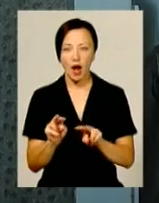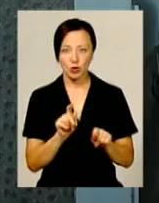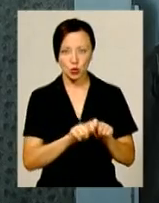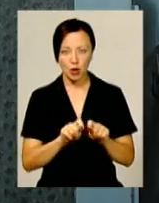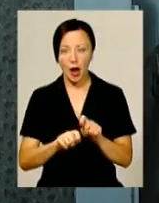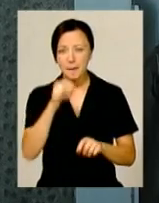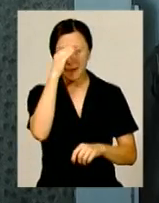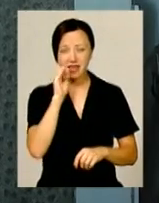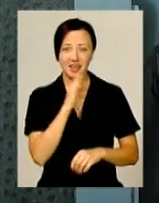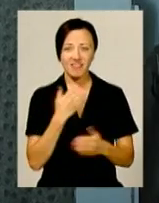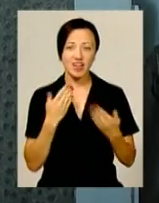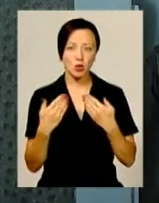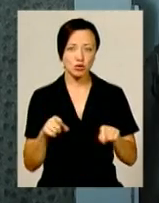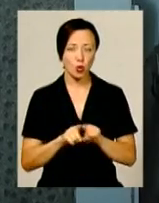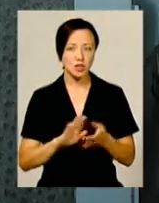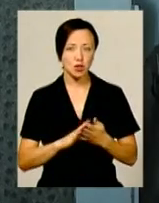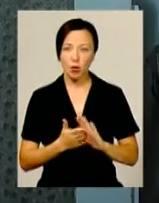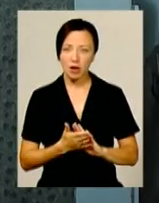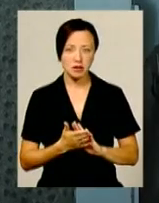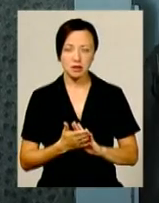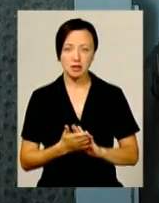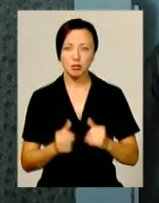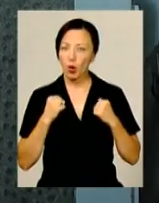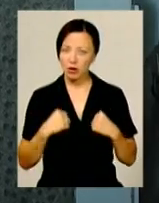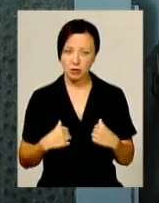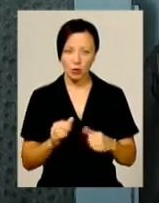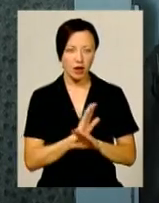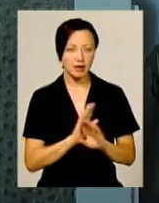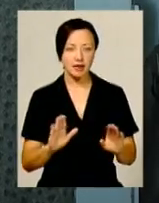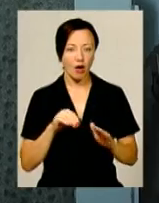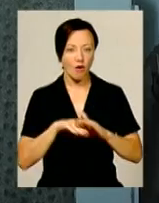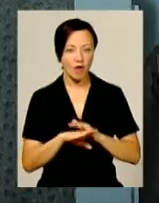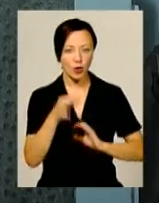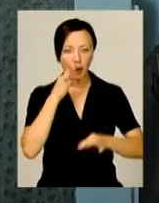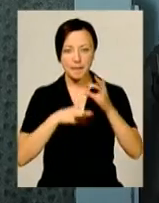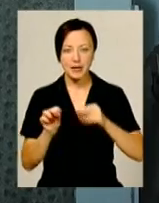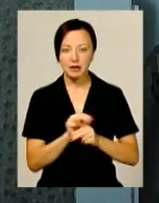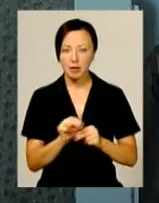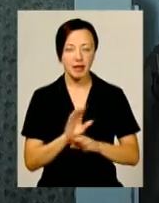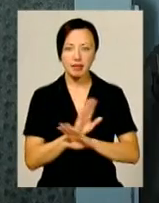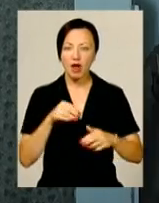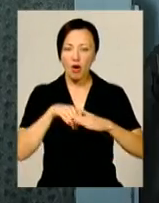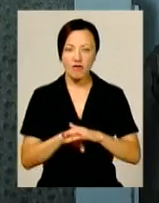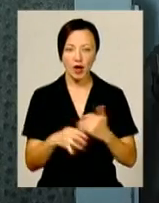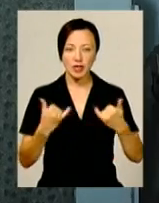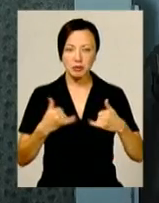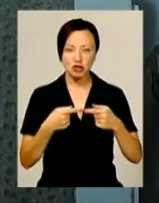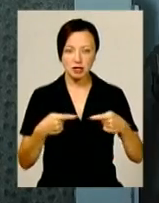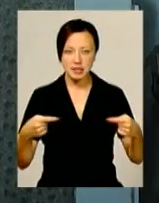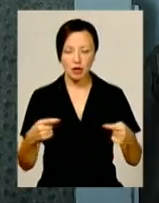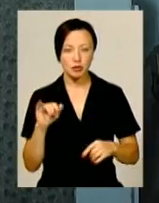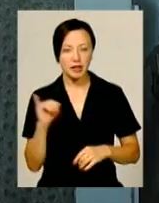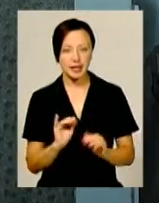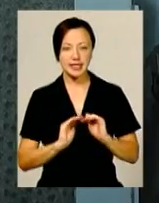Батьки відносяться до такої ситуації спокійно, не ховають медикаменти, не ховають хімічні засоби. І діти –